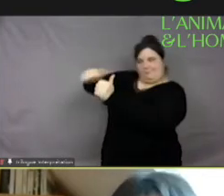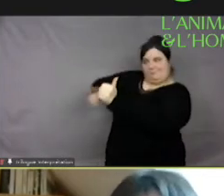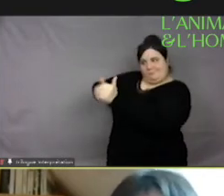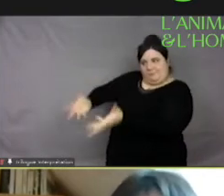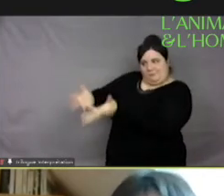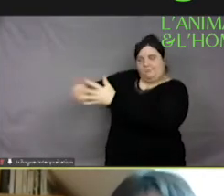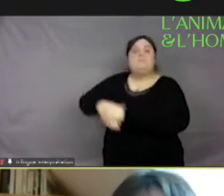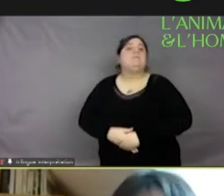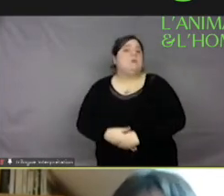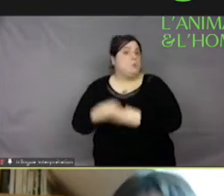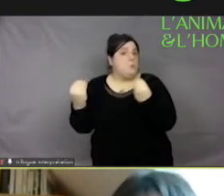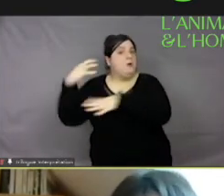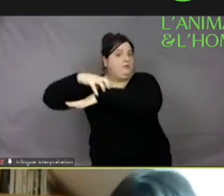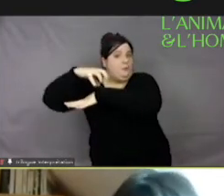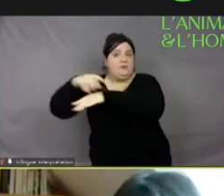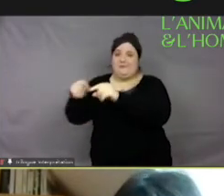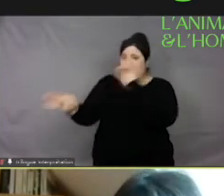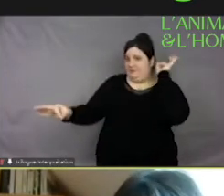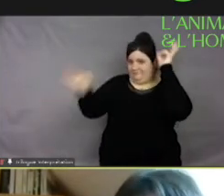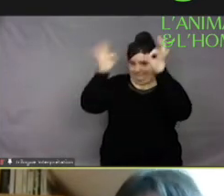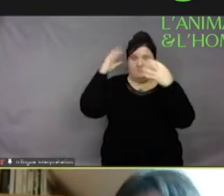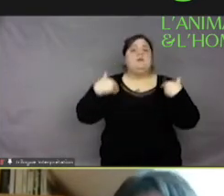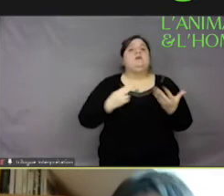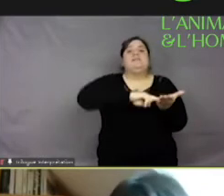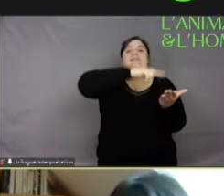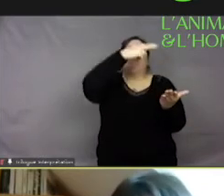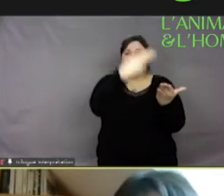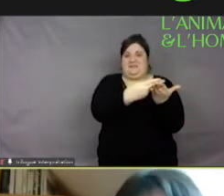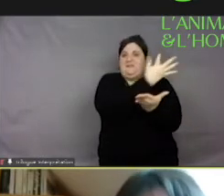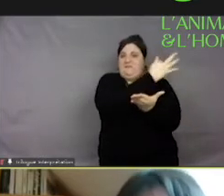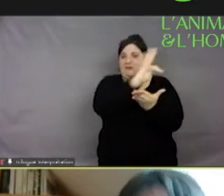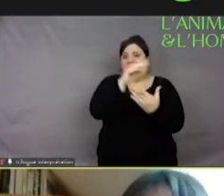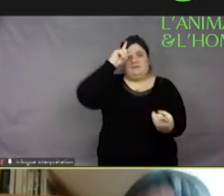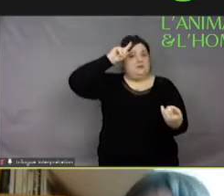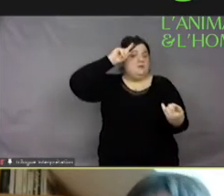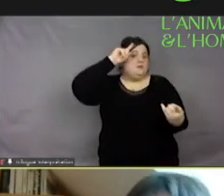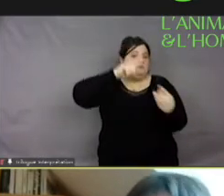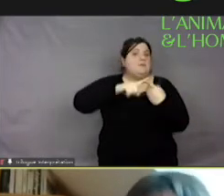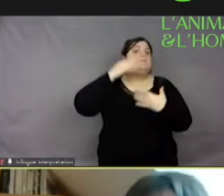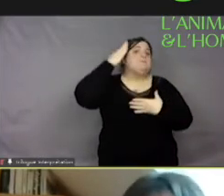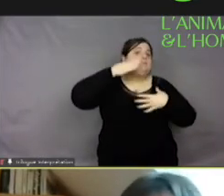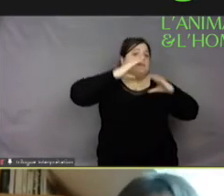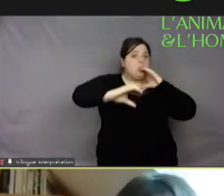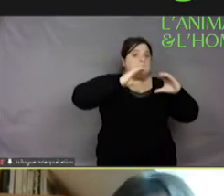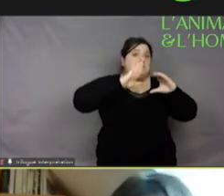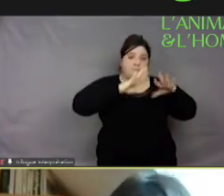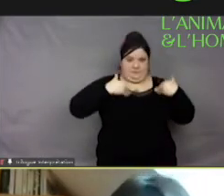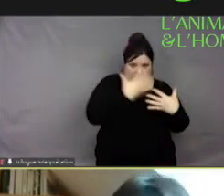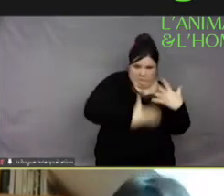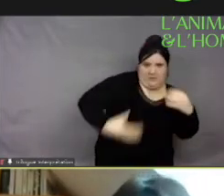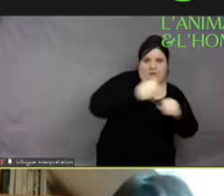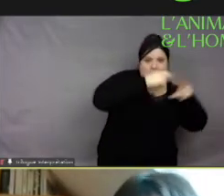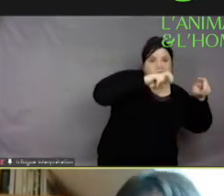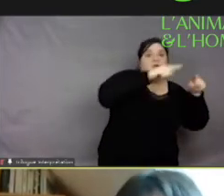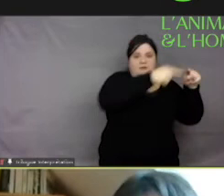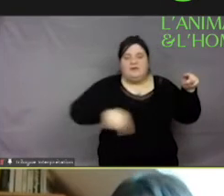également présidente fondatrice de la Société française de zoosémiotique, rattachée au comité scientifique de la Fondation Droits Animaux, Éthiques et